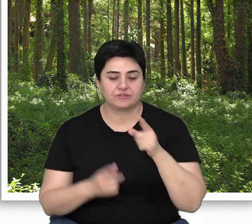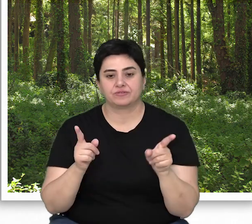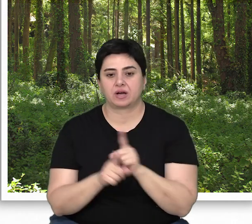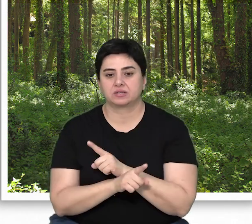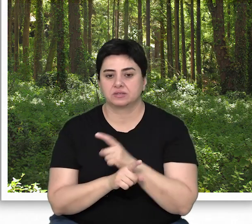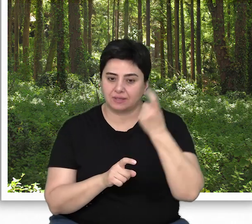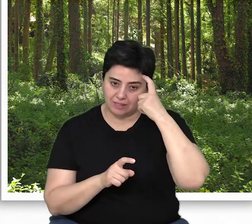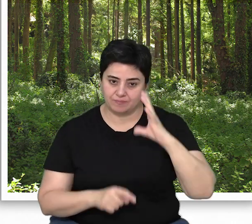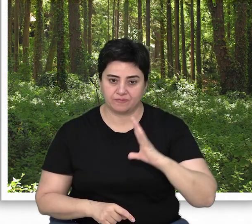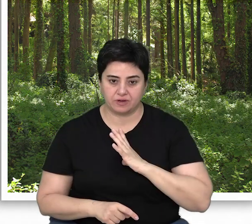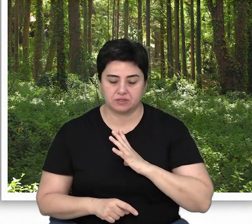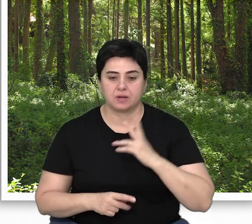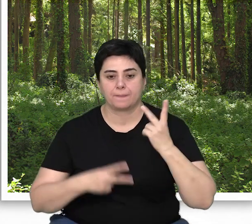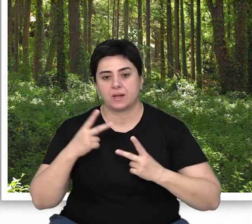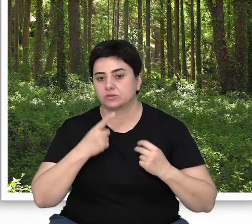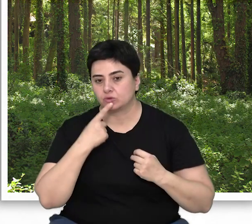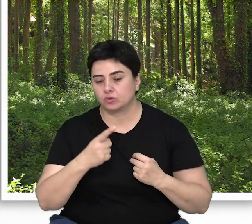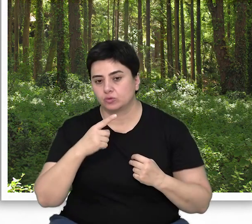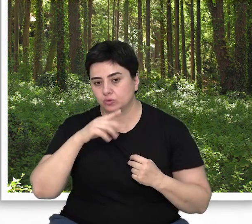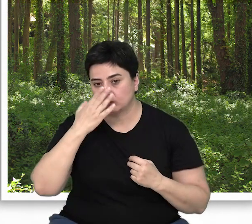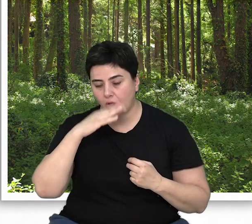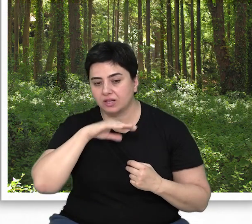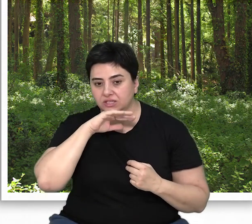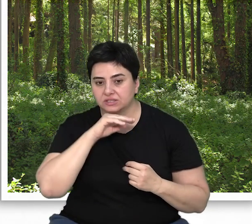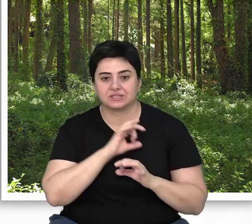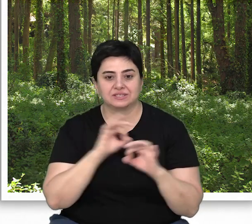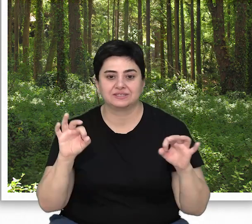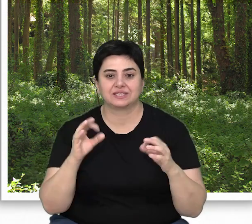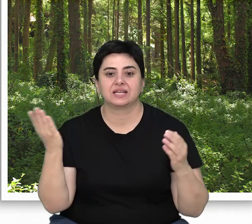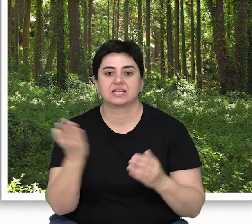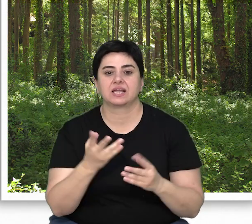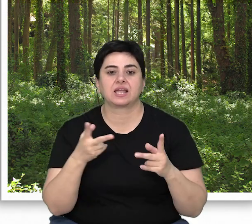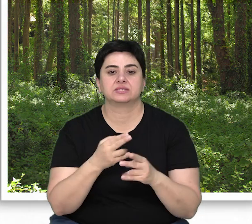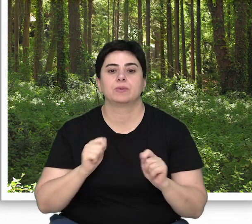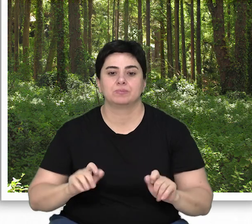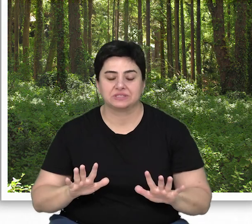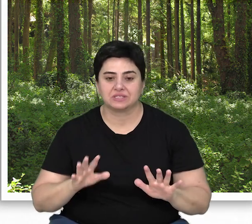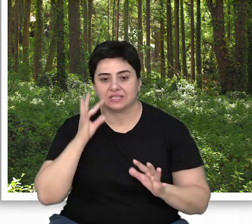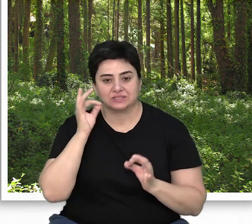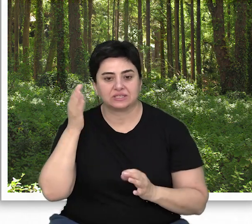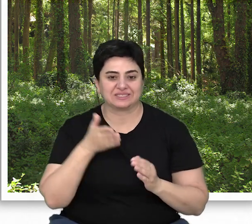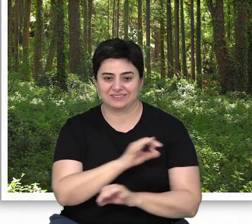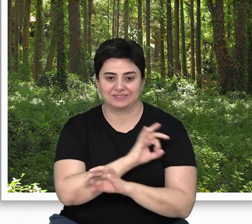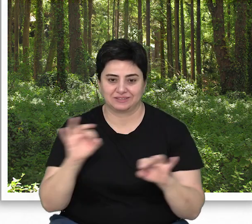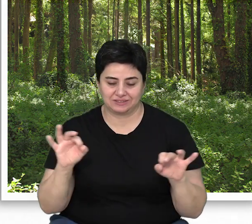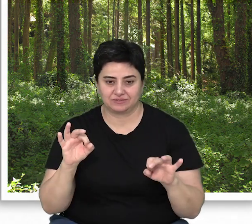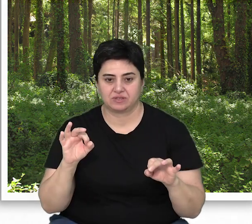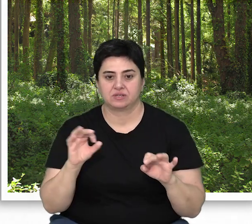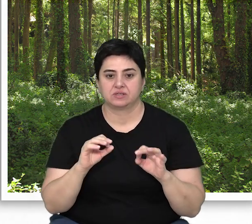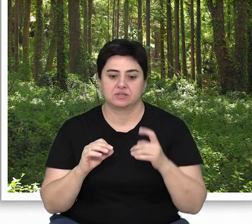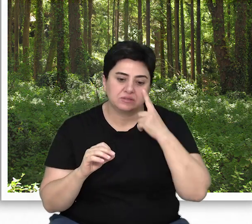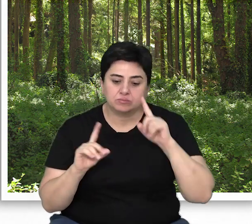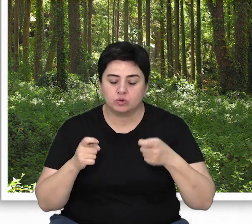farklı tanımları bulunmaktadır. Kimilerine göre doğal yaşlılık, hiçbir zaman kesilmemiş veya insan etkilerinin kesin